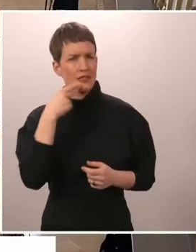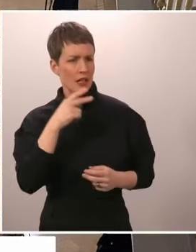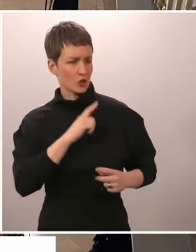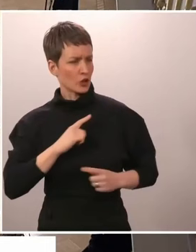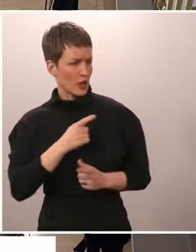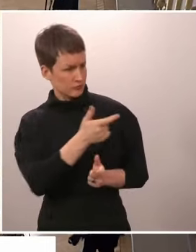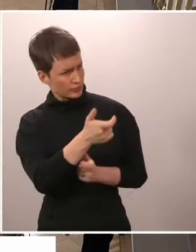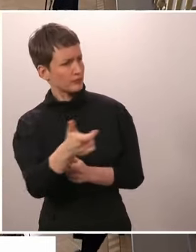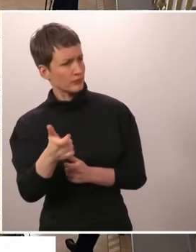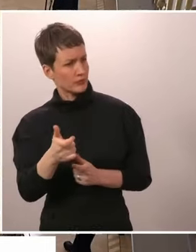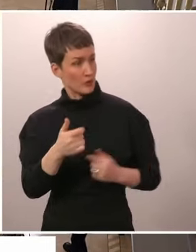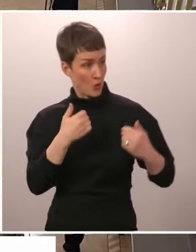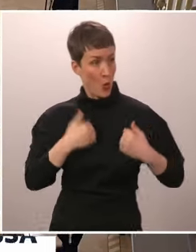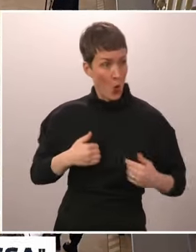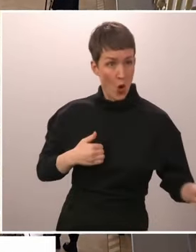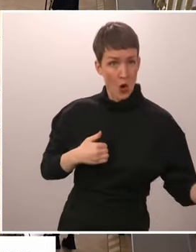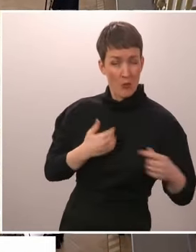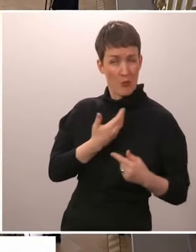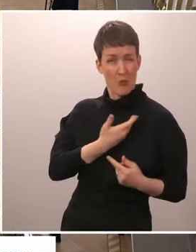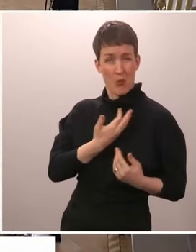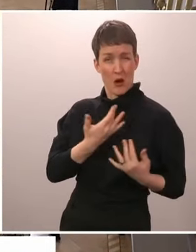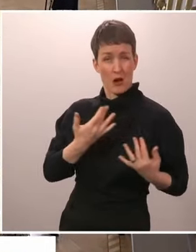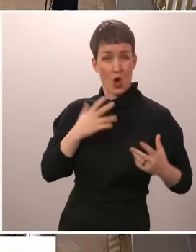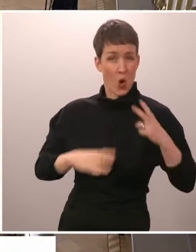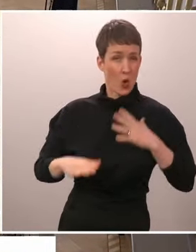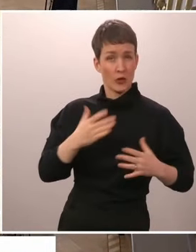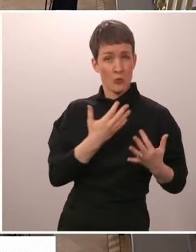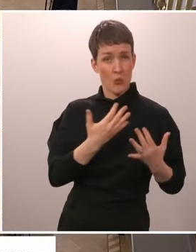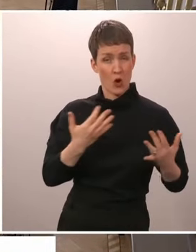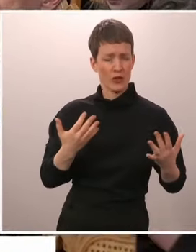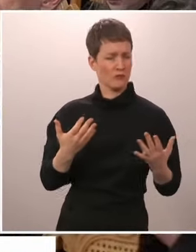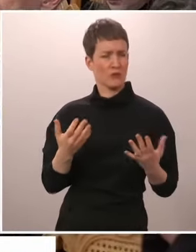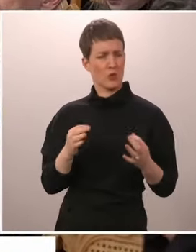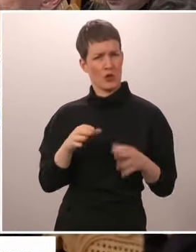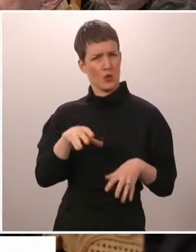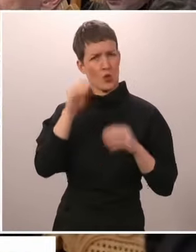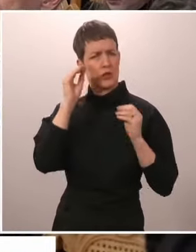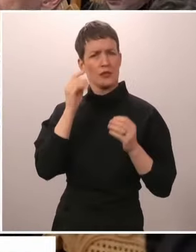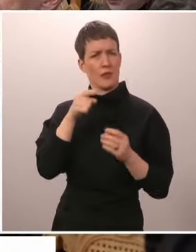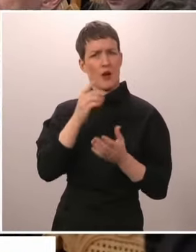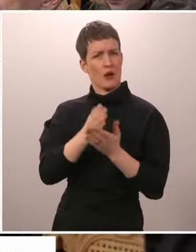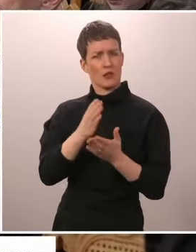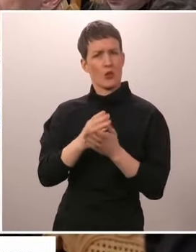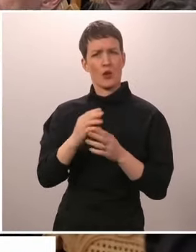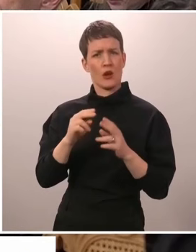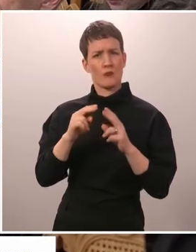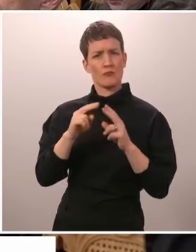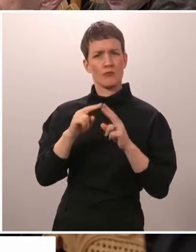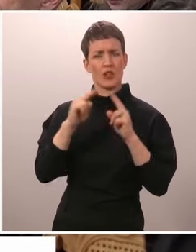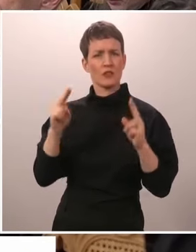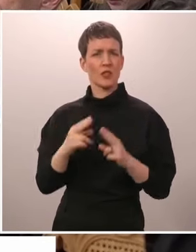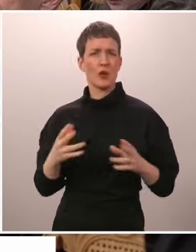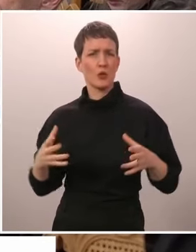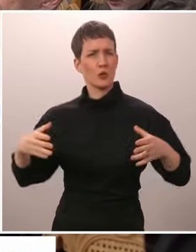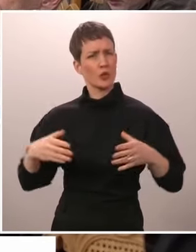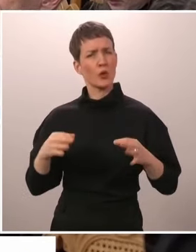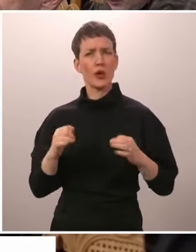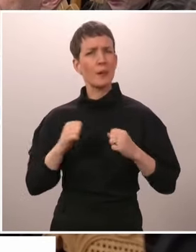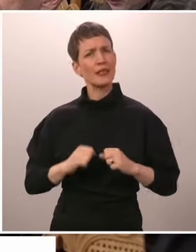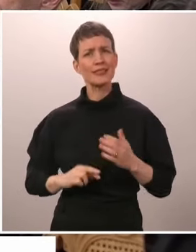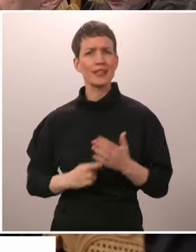tulkitsette tapahtumia ja miten nyt kansainvälisen yhteisön pitäisi tähän reagoida? Tässähän Kolumbia esimerkiksi kertoi jo